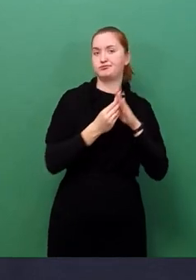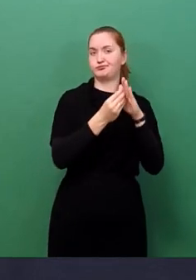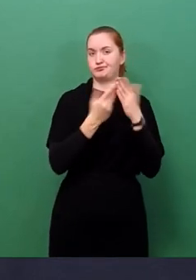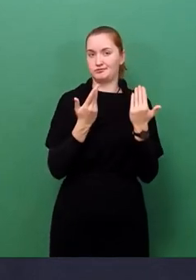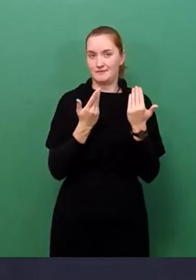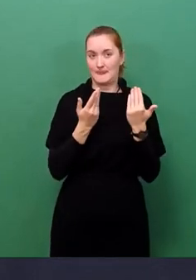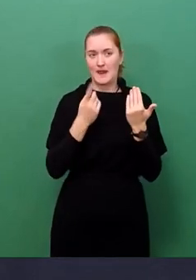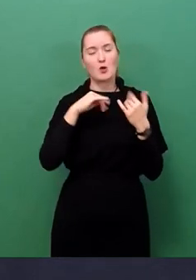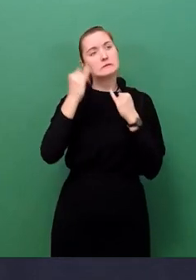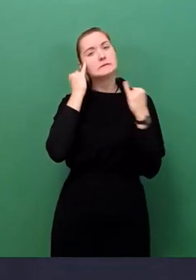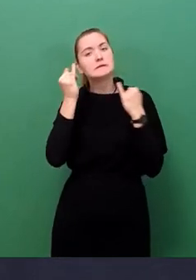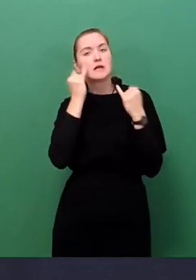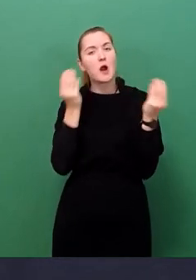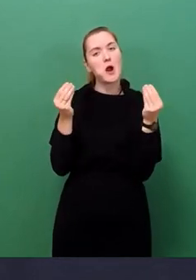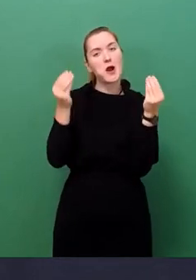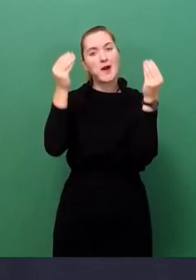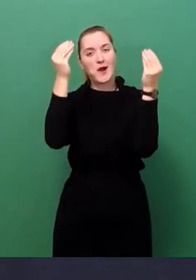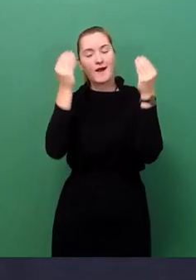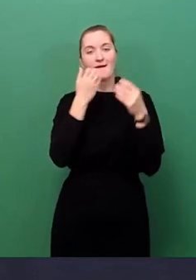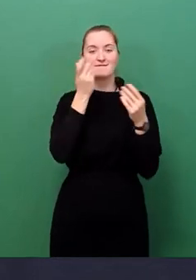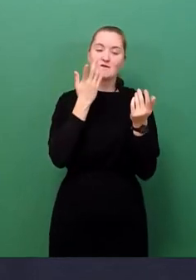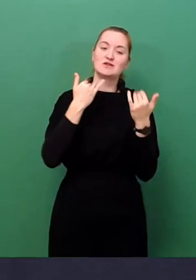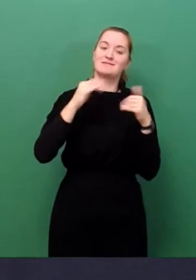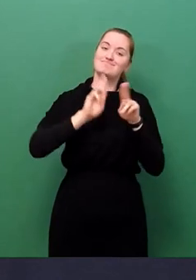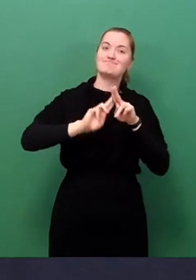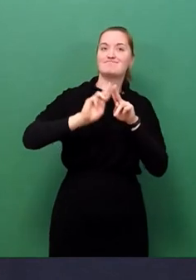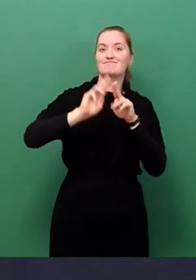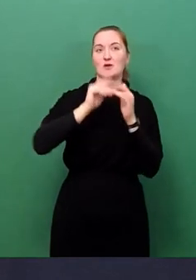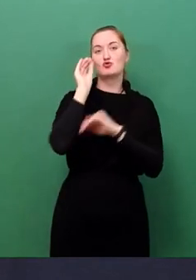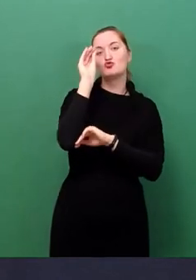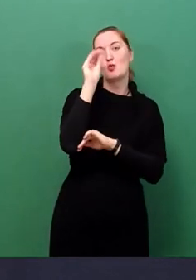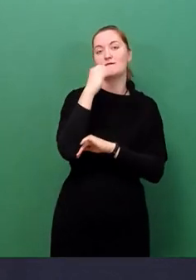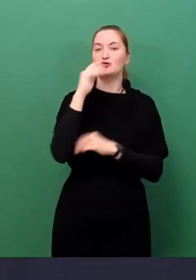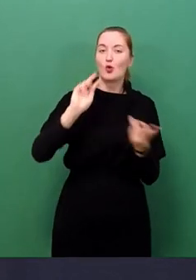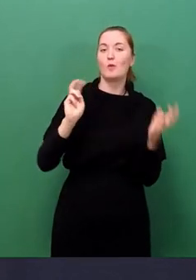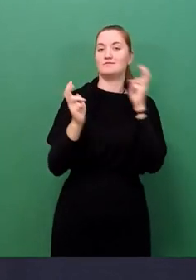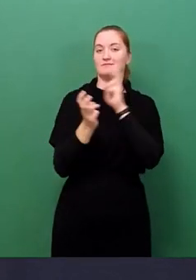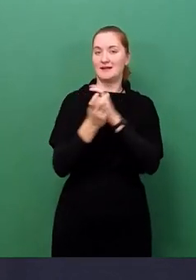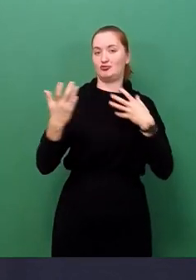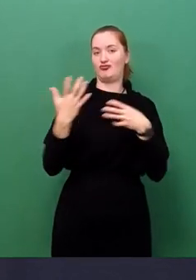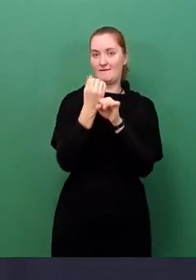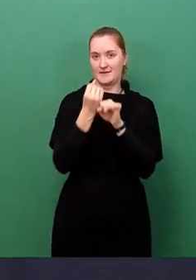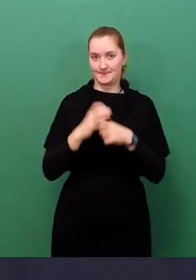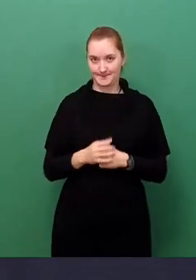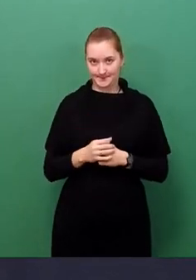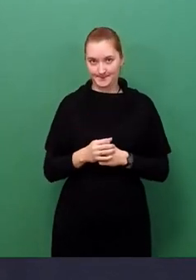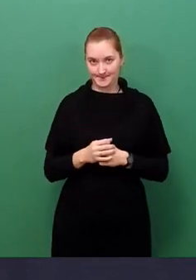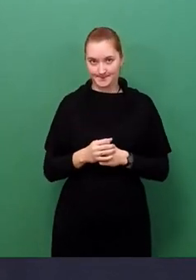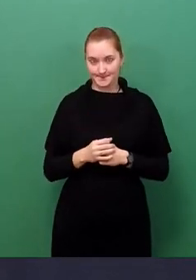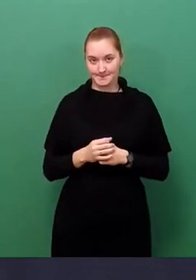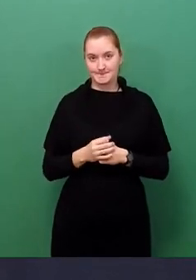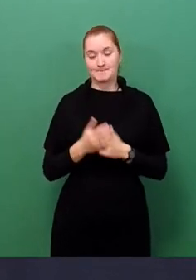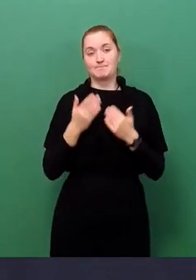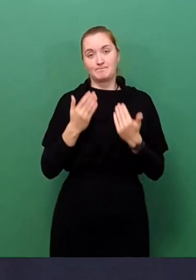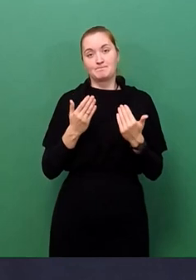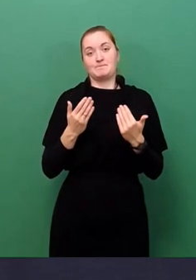die es jetzt gilt, umzusetzen in den nächsten Monaten und